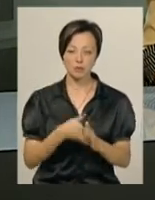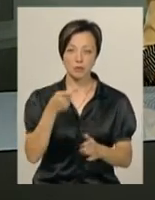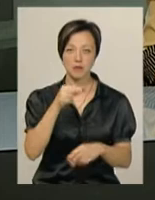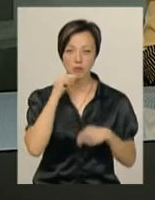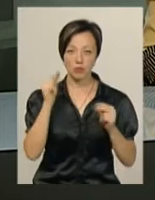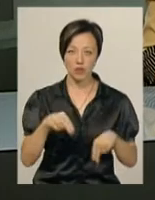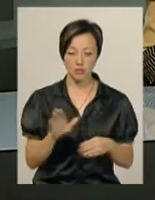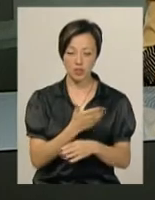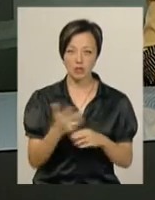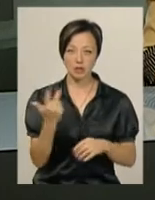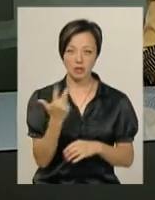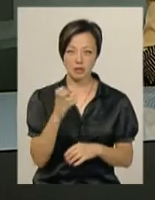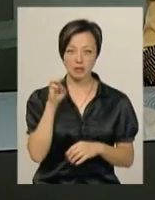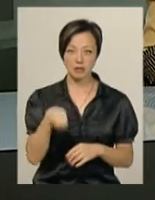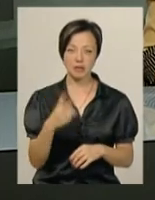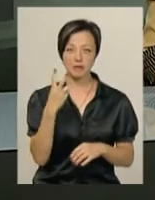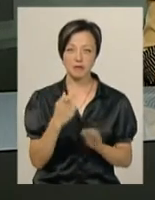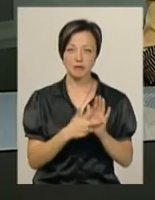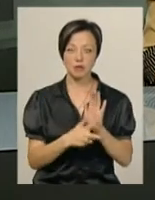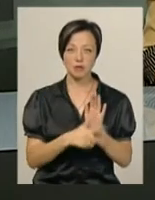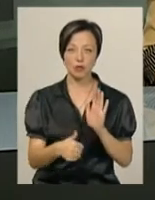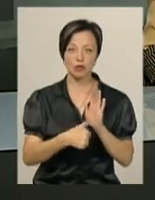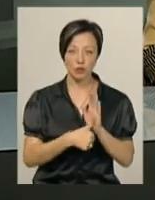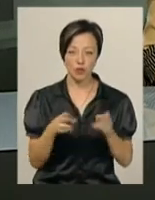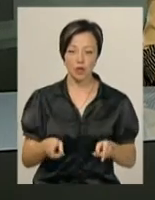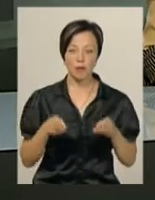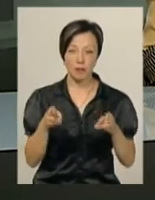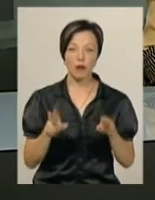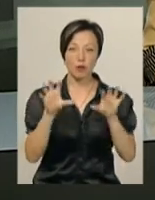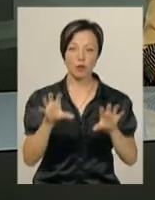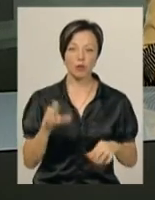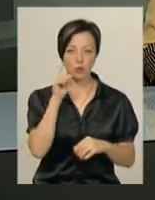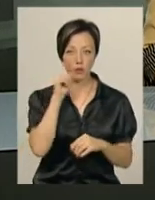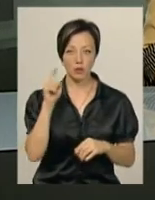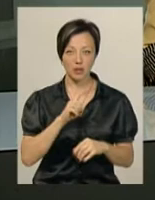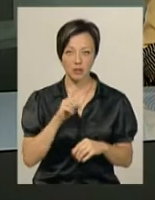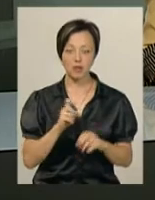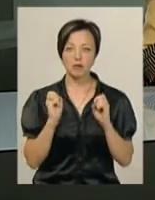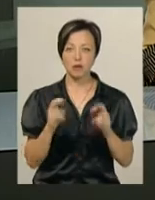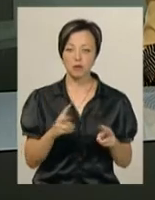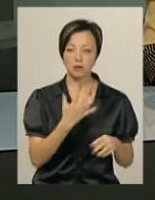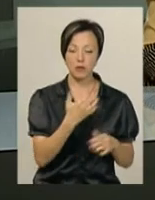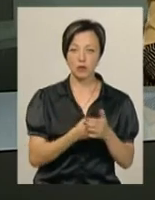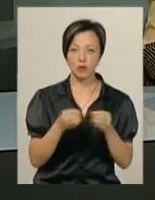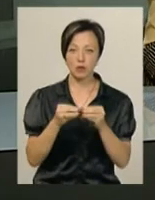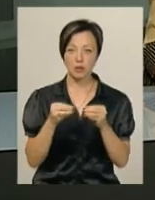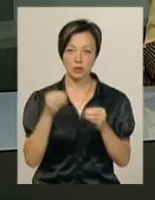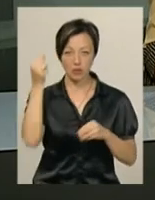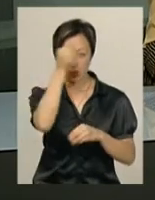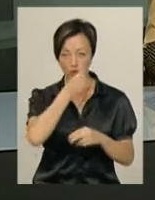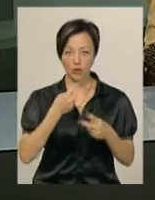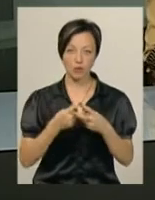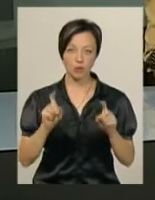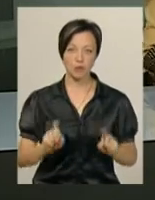звинувачення за частиною 3 статті 286 Кримінального кодексу України. Йому загрожує від 5 до 10 років